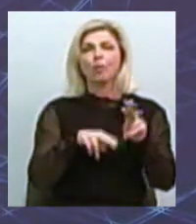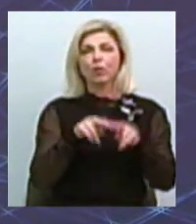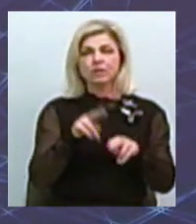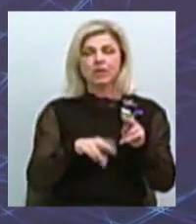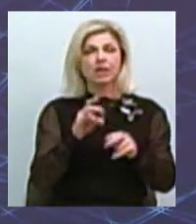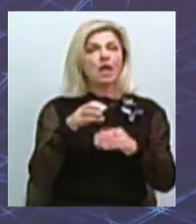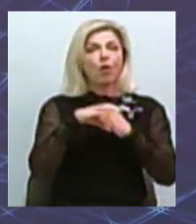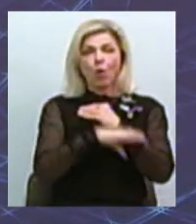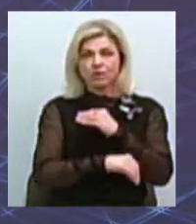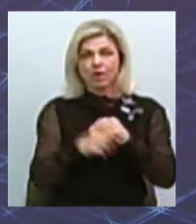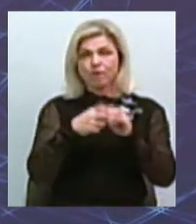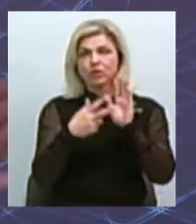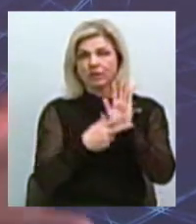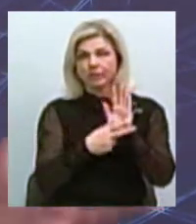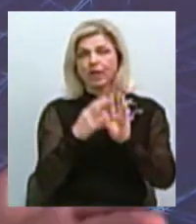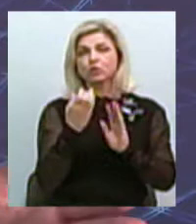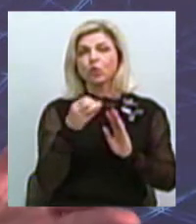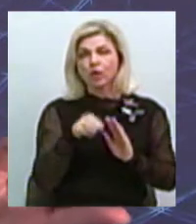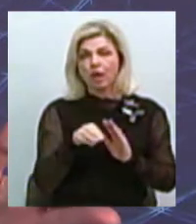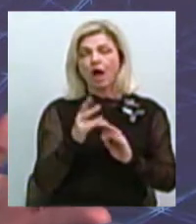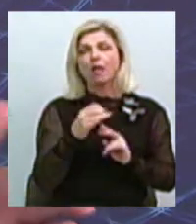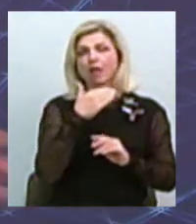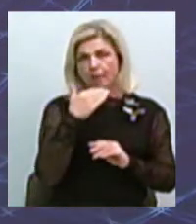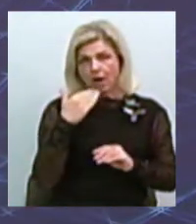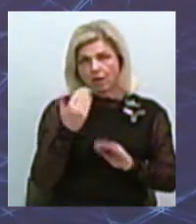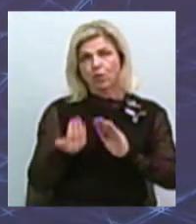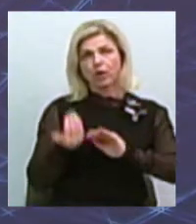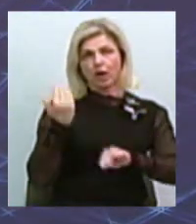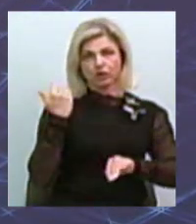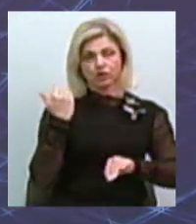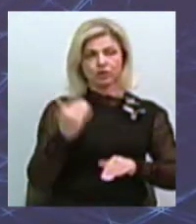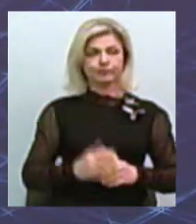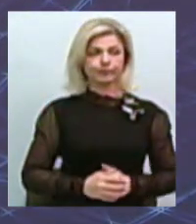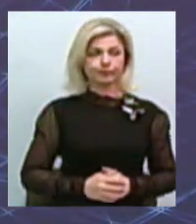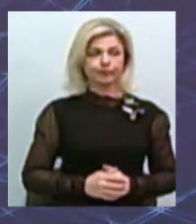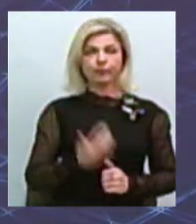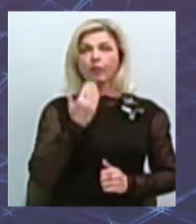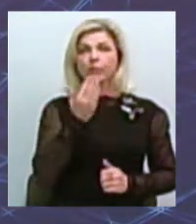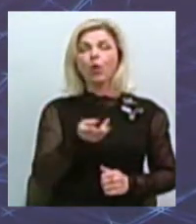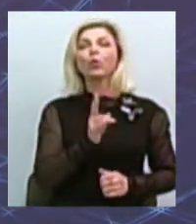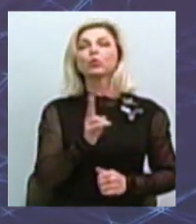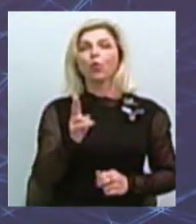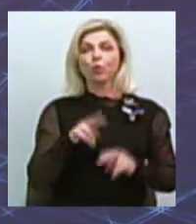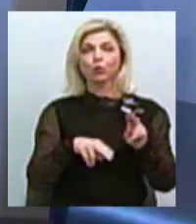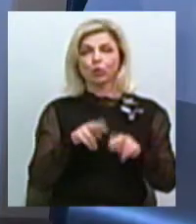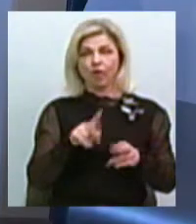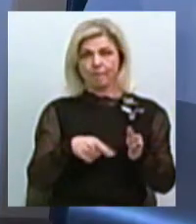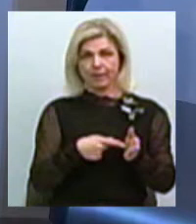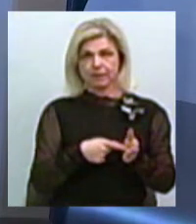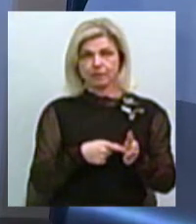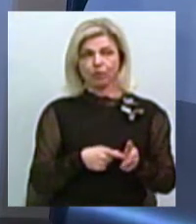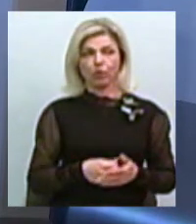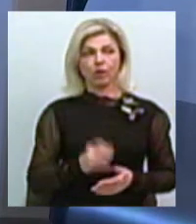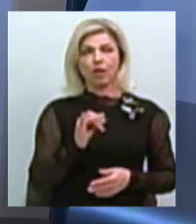кінця XVIII століття, а набагато раніше. І були населені… розповідається питання, а хто, власне, будував місто і перші